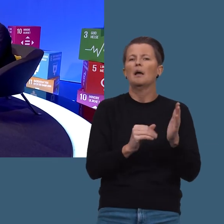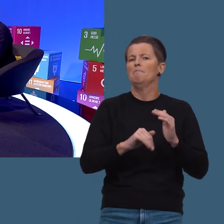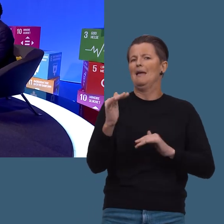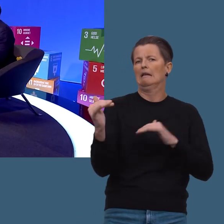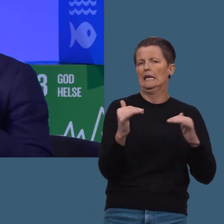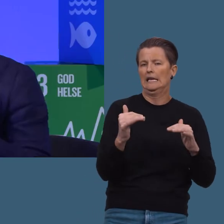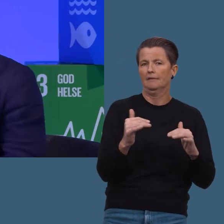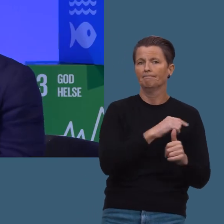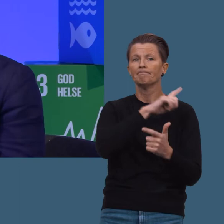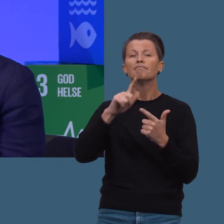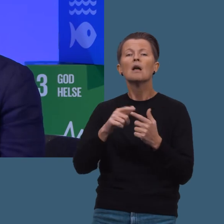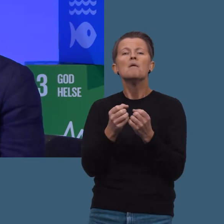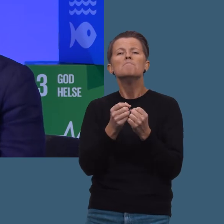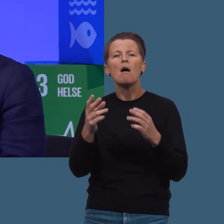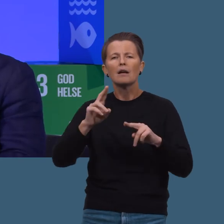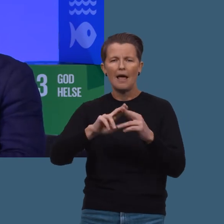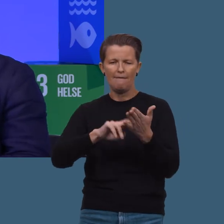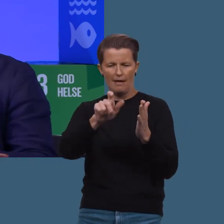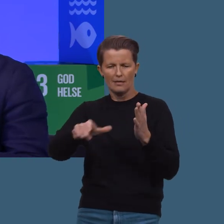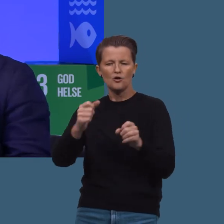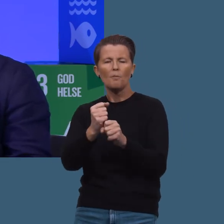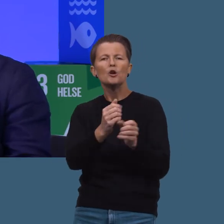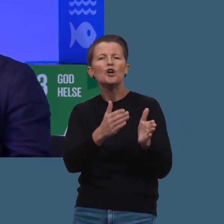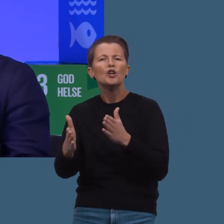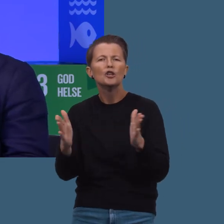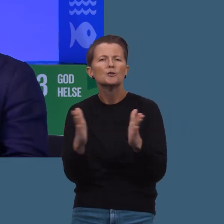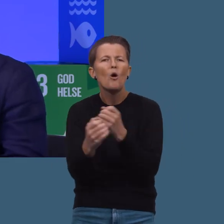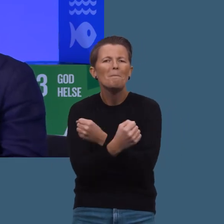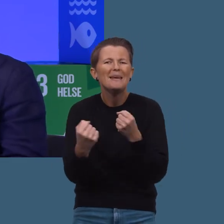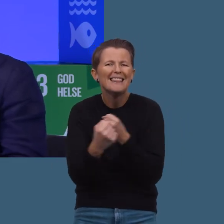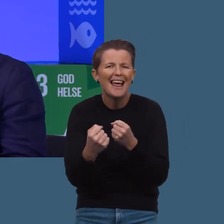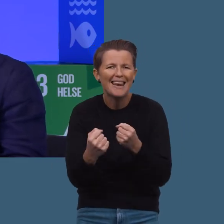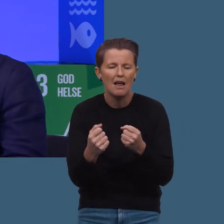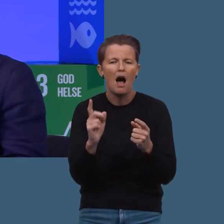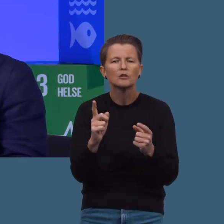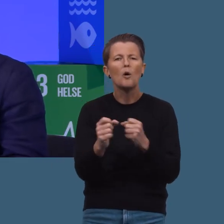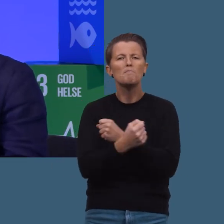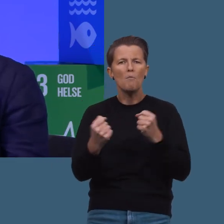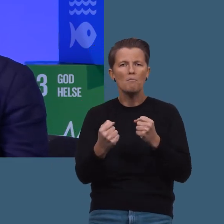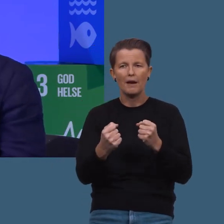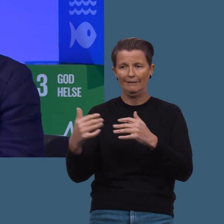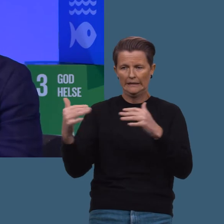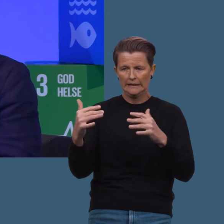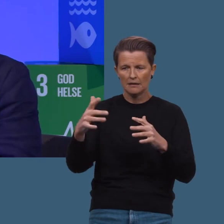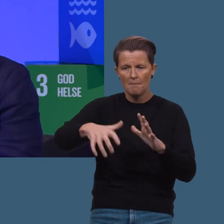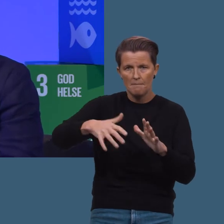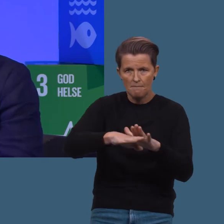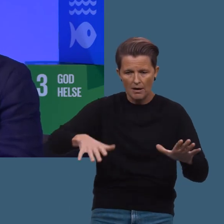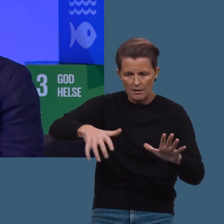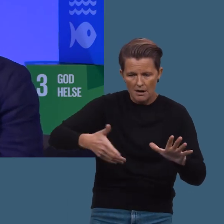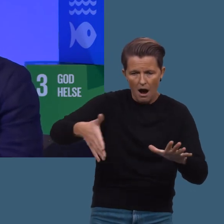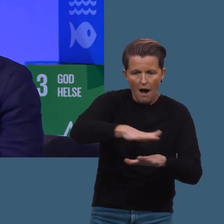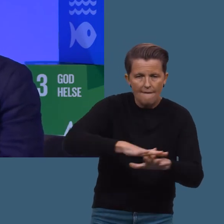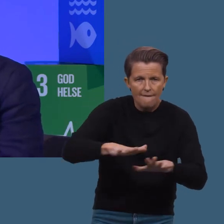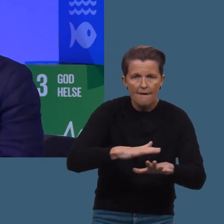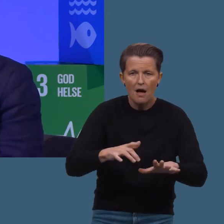mer krig. Mange i FN jobber også med å rydde bort mina. Mina er små bomber som de som kriger kan grave ned i bakken, og som kan